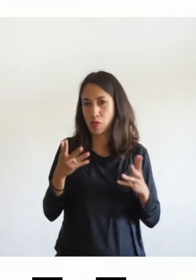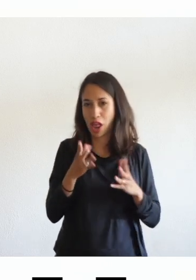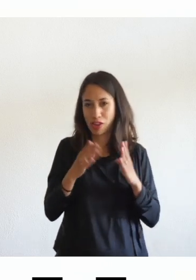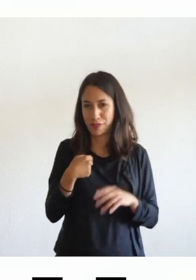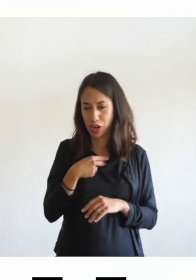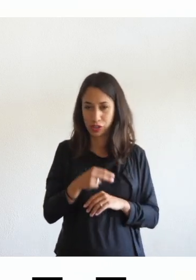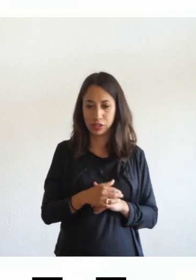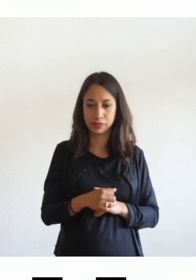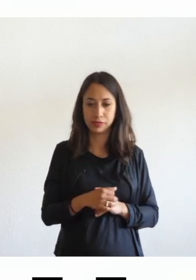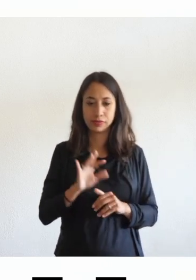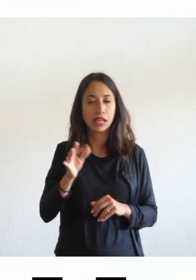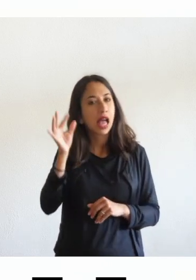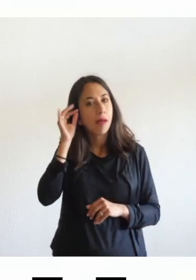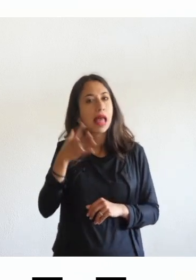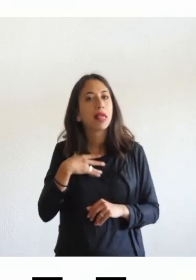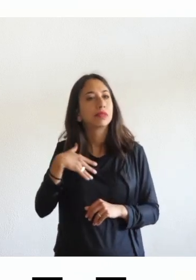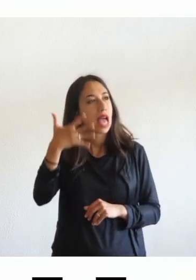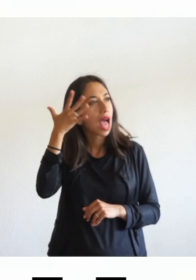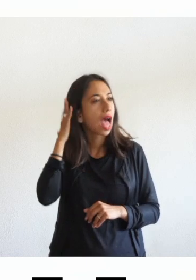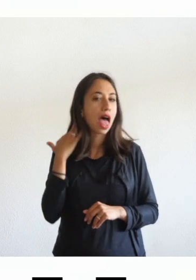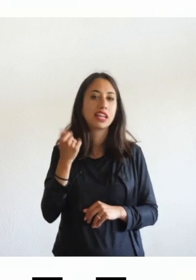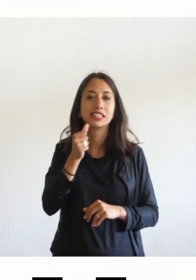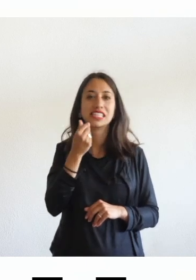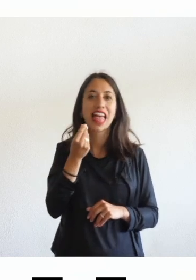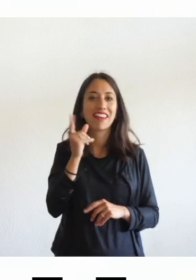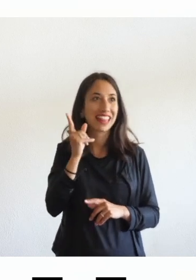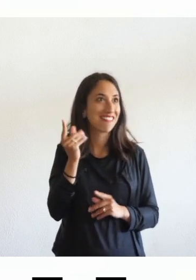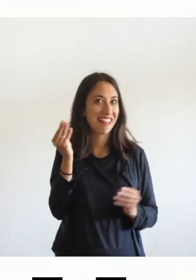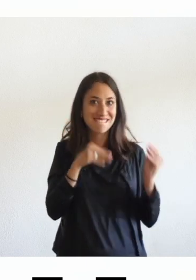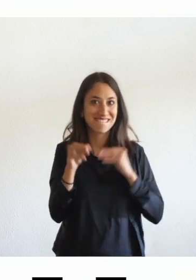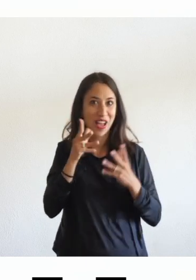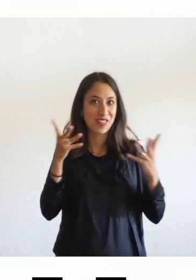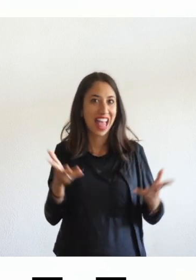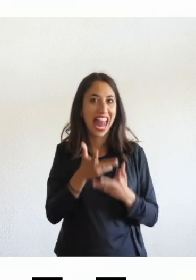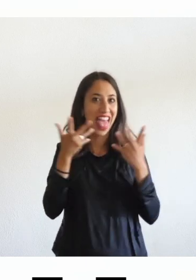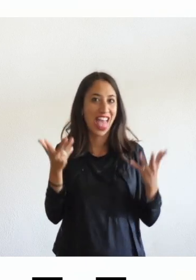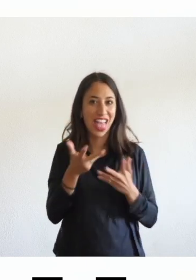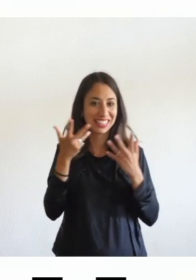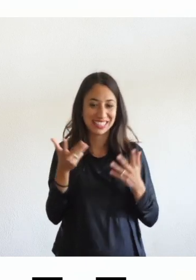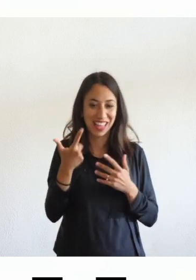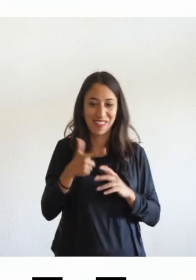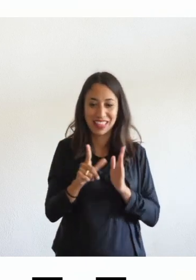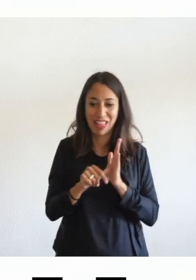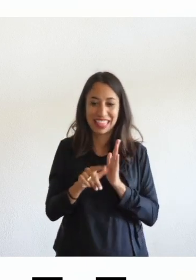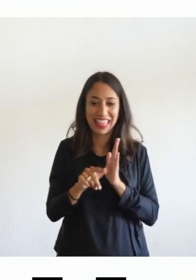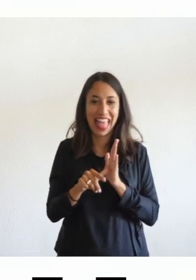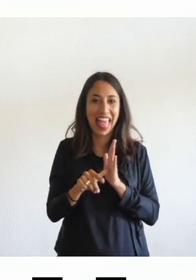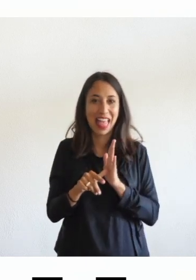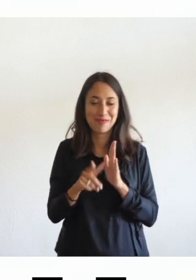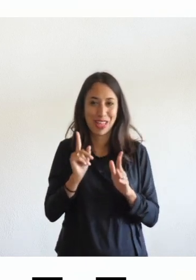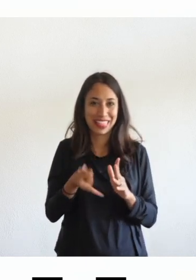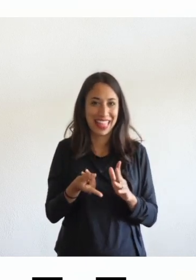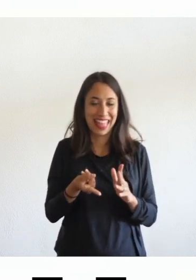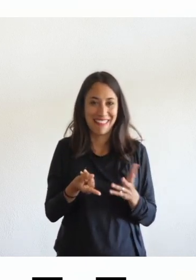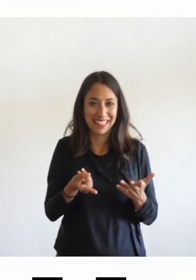i capelli bianchi servono a qualche cosa anche per improvvisare qualcosa insieme a Matteo in questo momento però volevo raccontarvi questa cosa io c